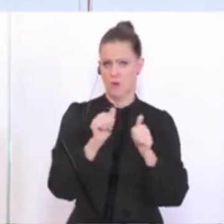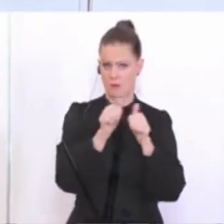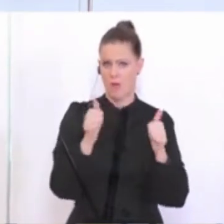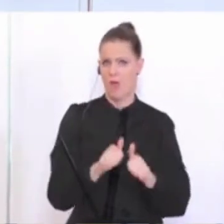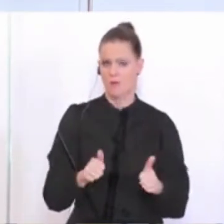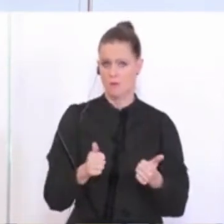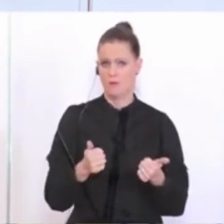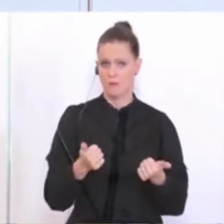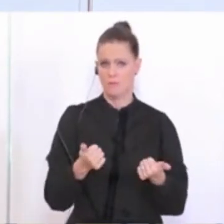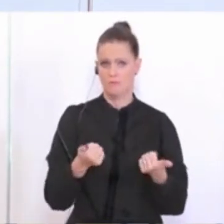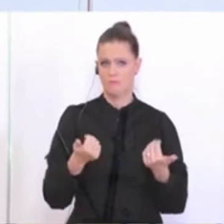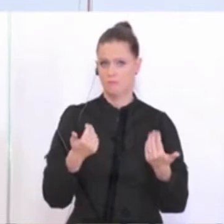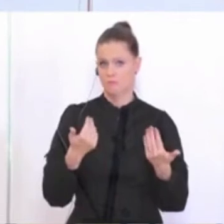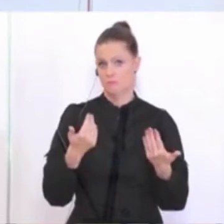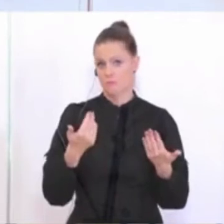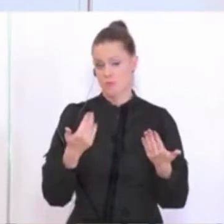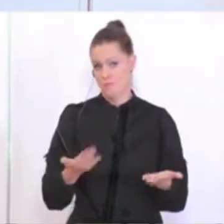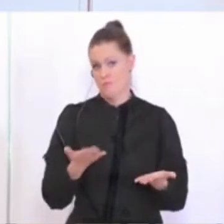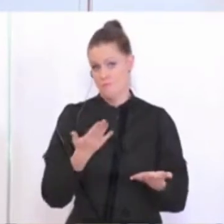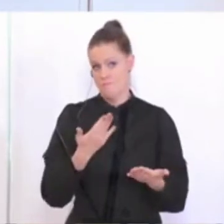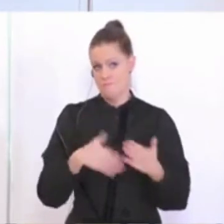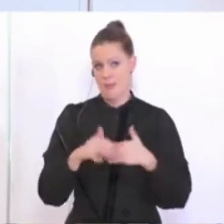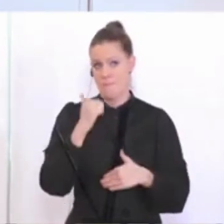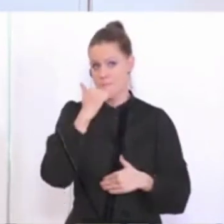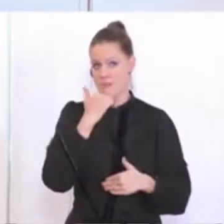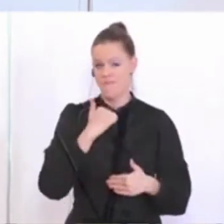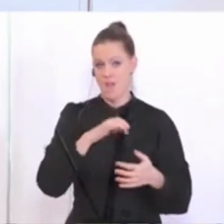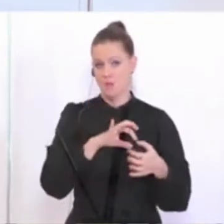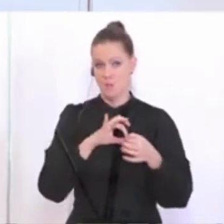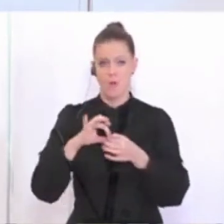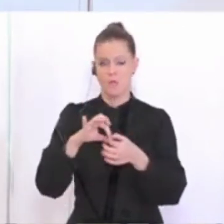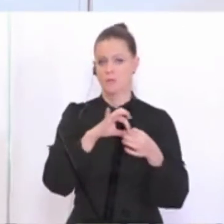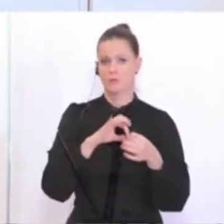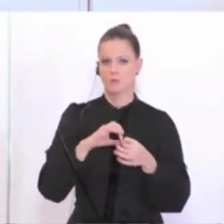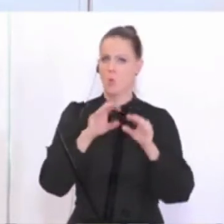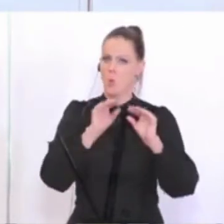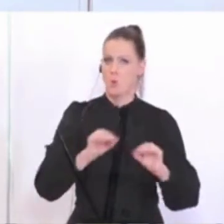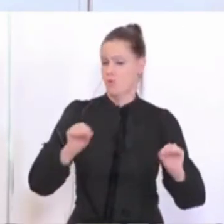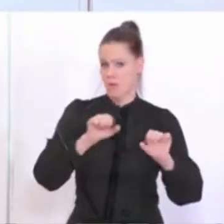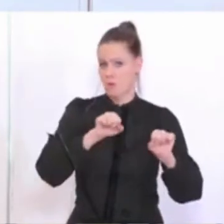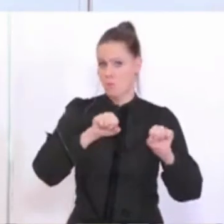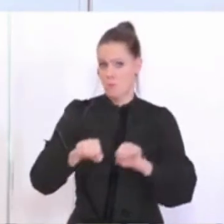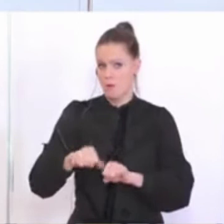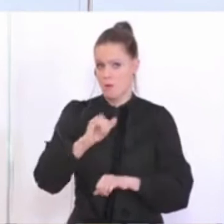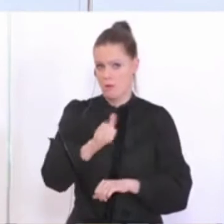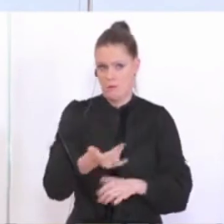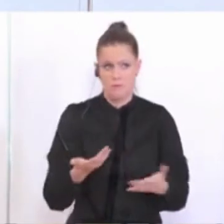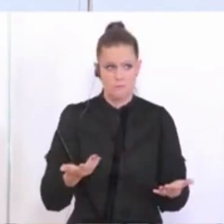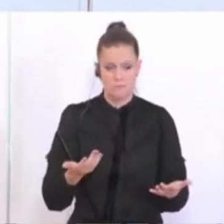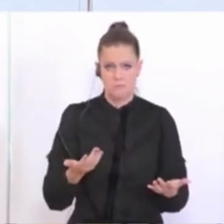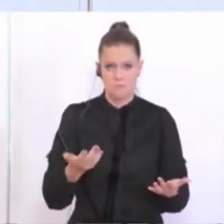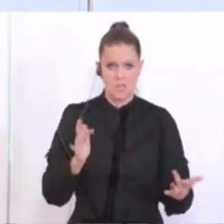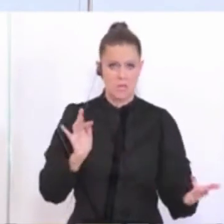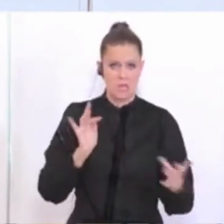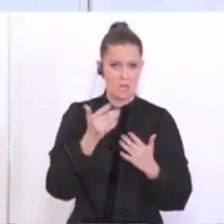der ja, die sind ja in der Regel privat organisiert, dann auch entsprechend Unterricht möglich sein. Also ich würde jetzt nicht wissen, was da dagegen